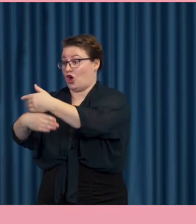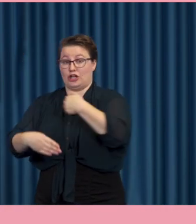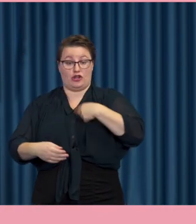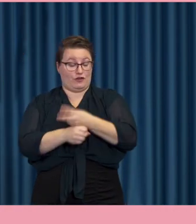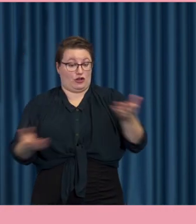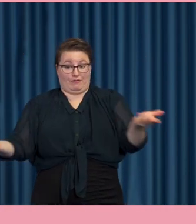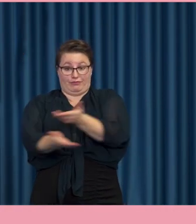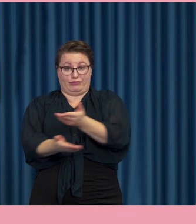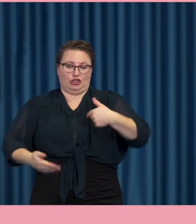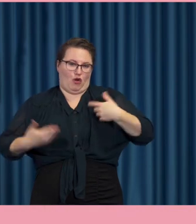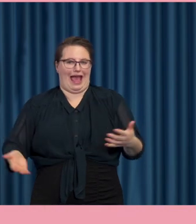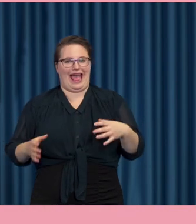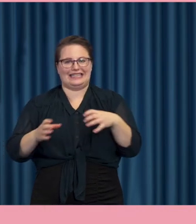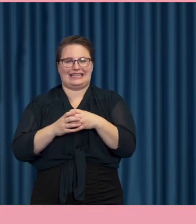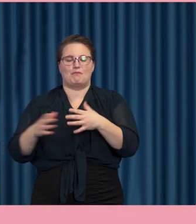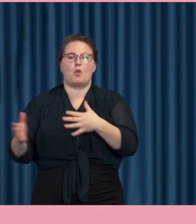en slags nod.